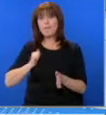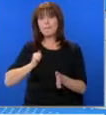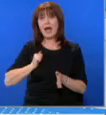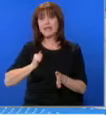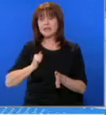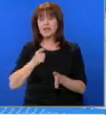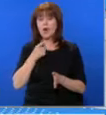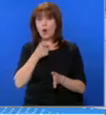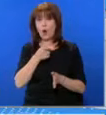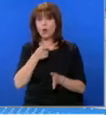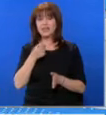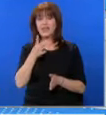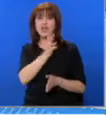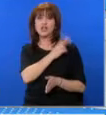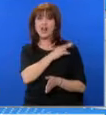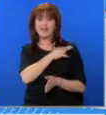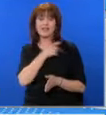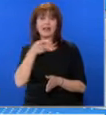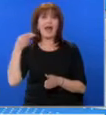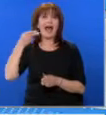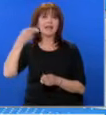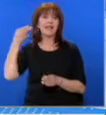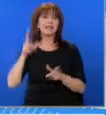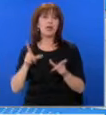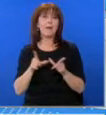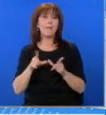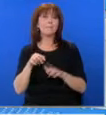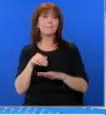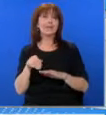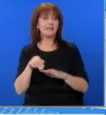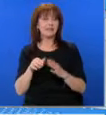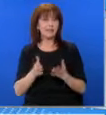шефката на агенция Митници по данните с които разполагаме до момента.